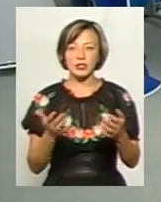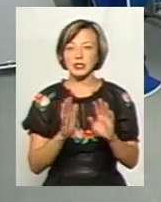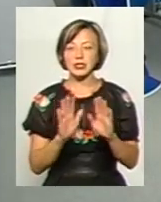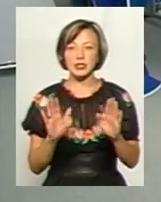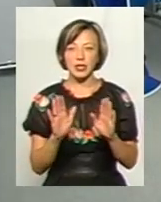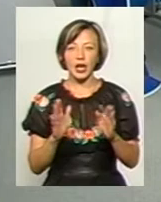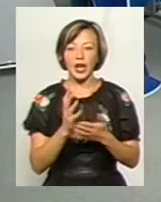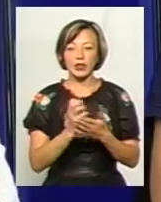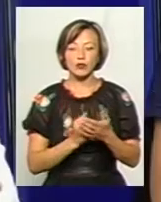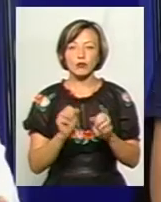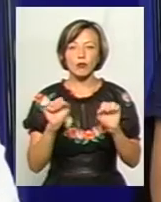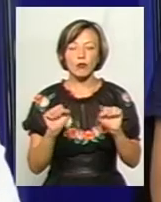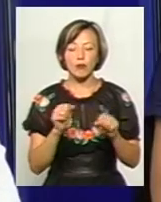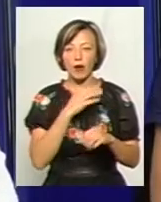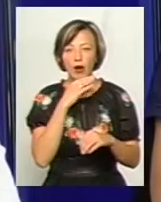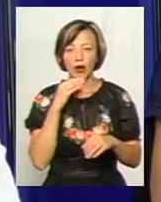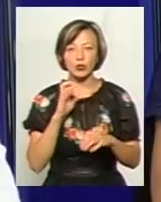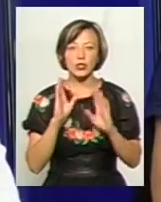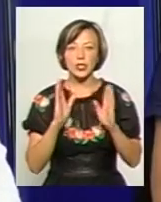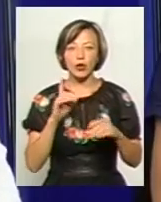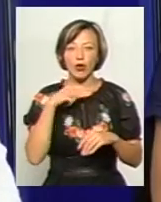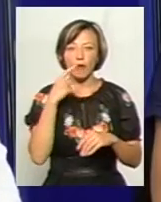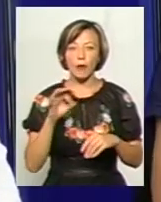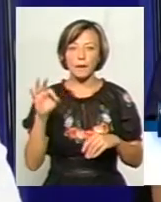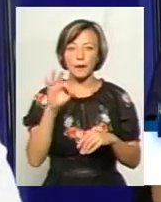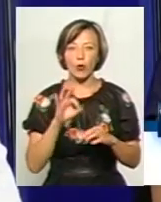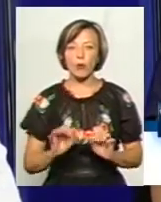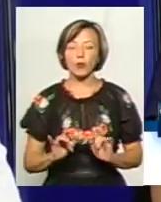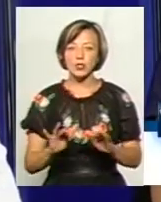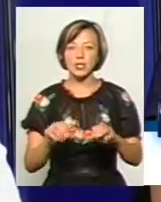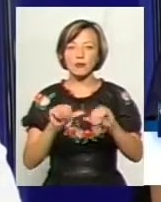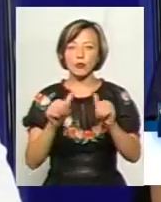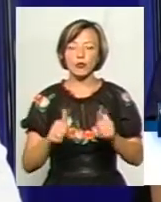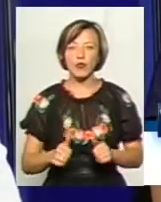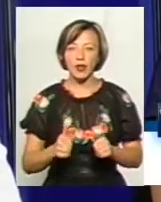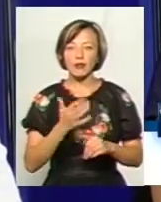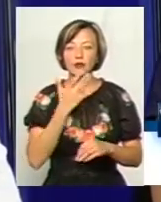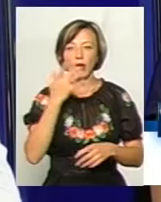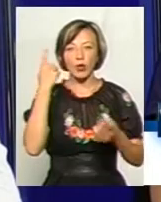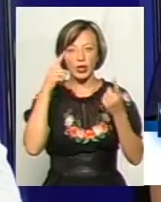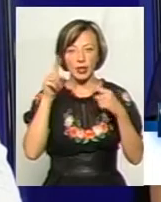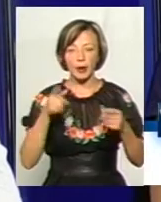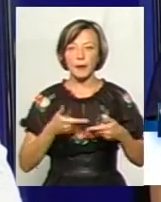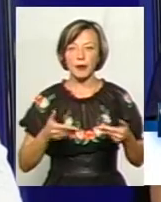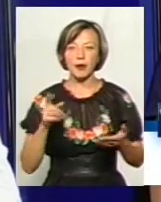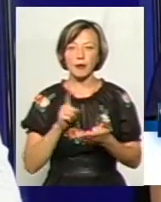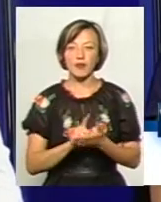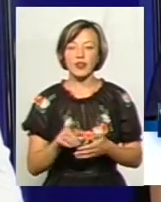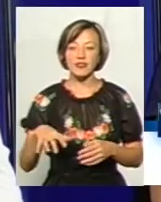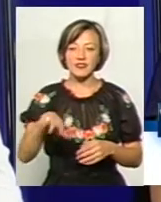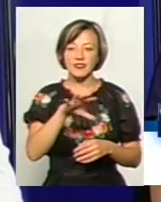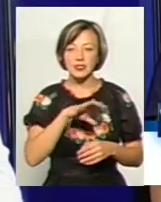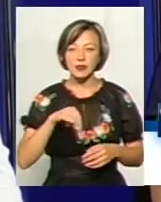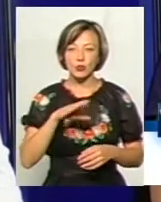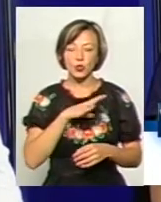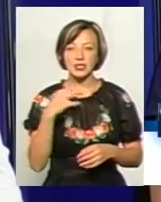ресурсів є дуже багато. Мова зараз йде лише про процес формування національної ідеї. Ми повинні бути всі зацікавлені в